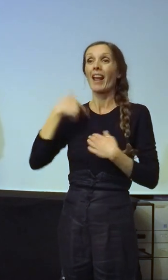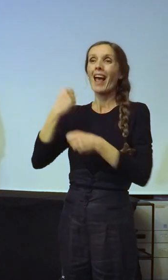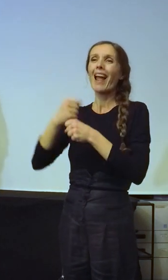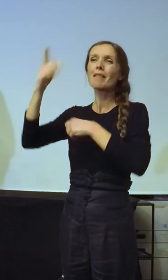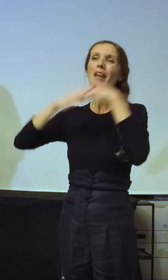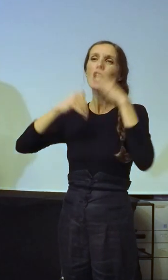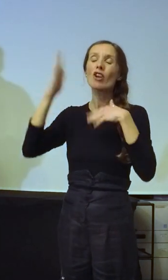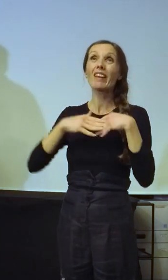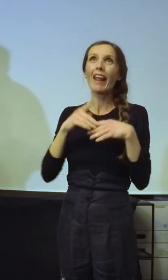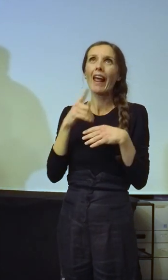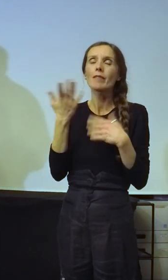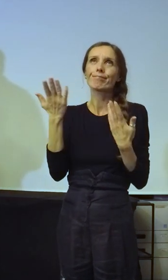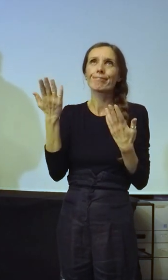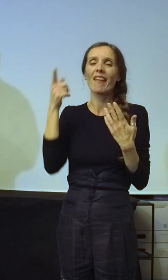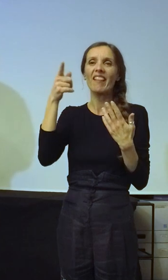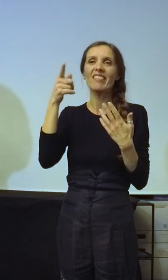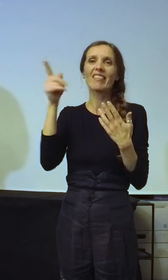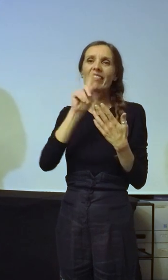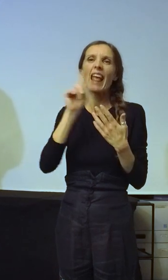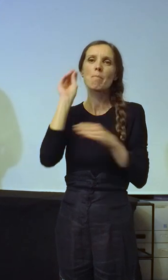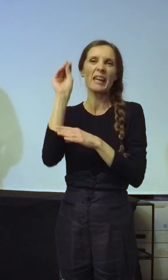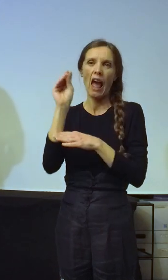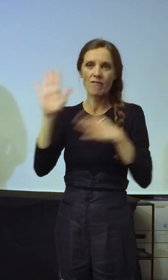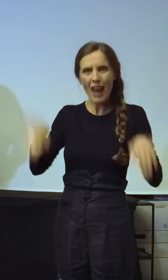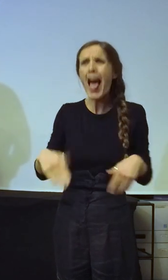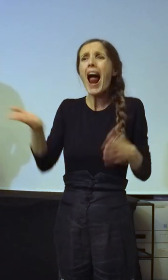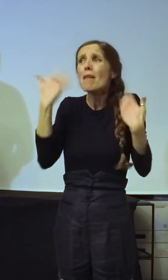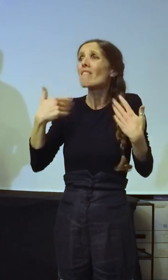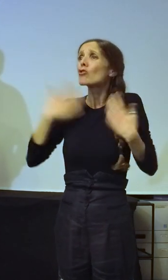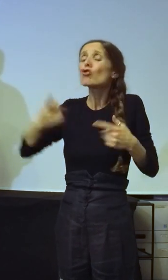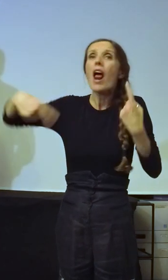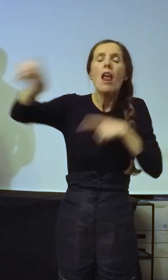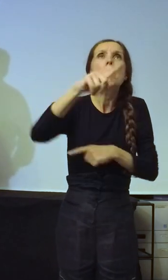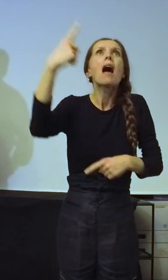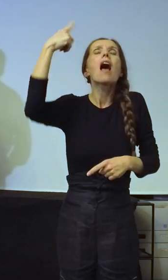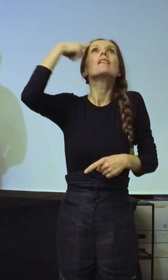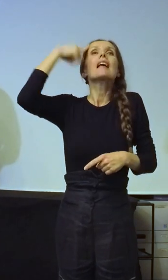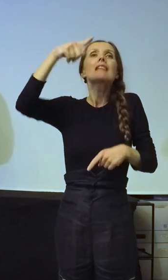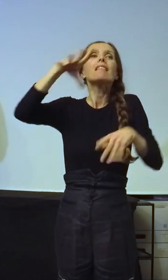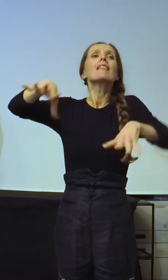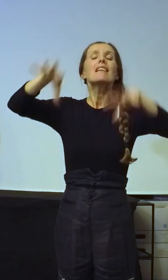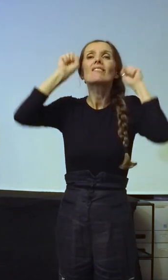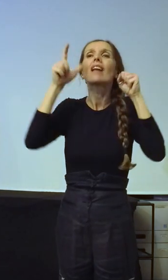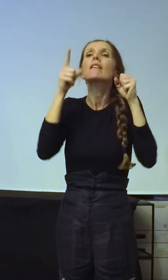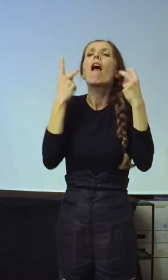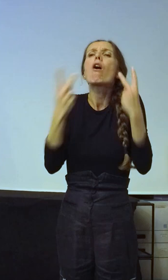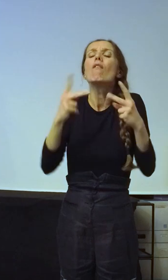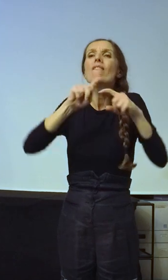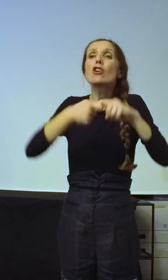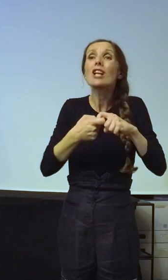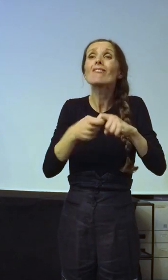12 firme me odbilo. Ali ajmo da čujete, da vas bude što više. Da znate jednu jako bitnu stvar.